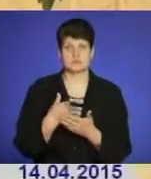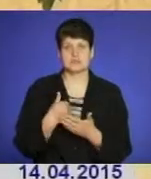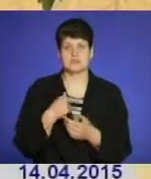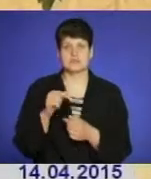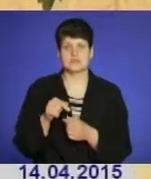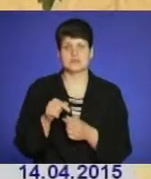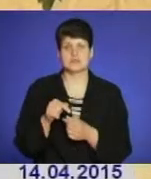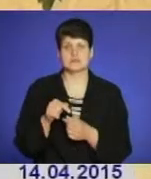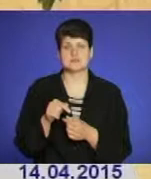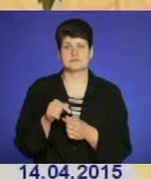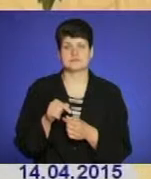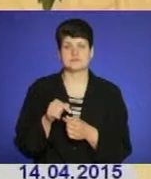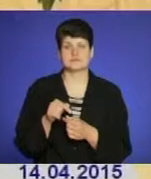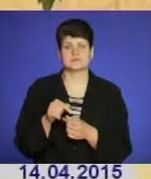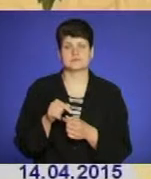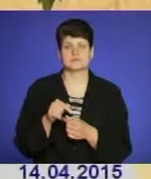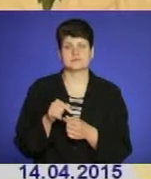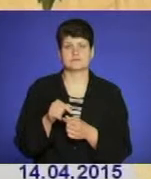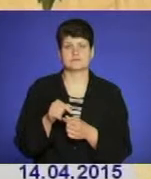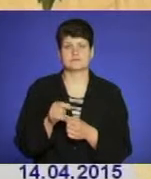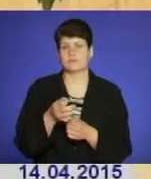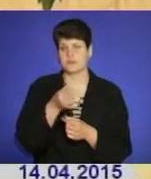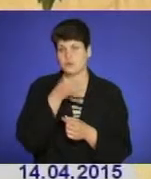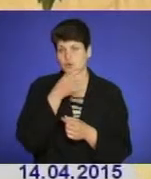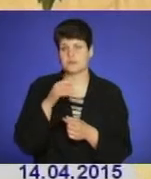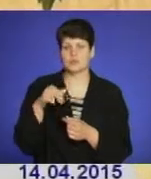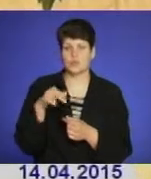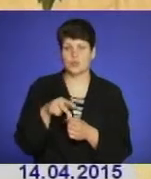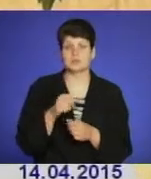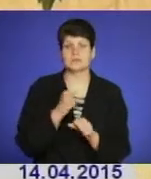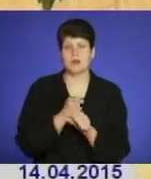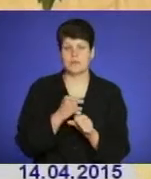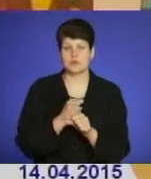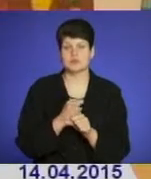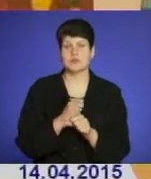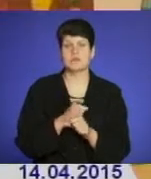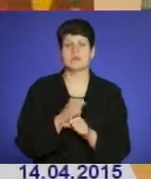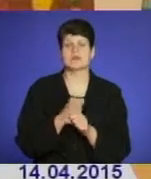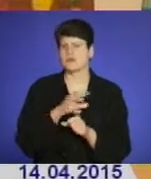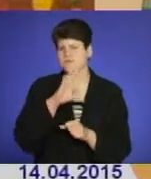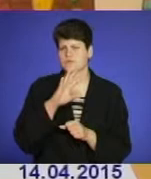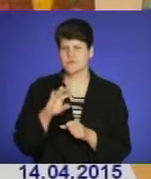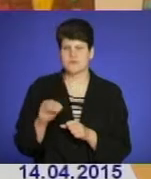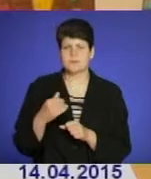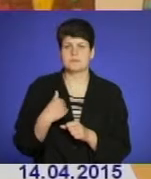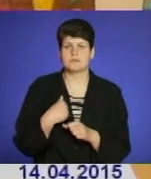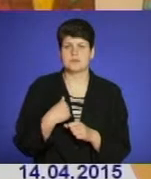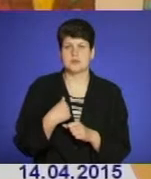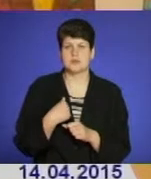подобається, ходимо працювати, робимо все. Мені тут